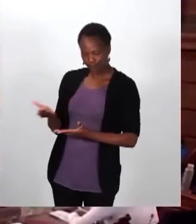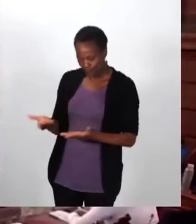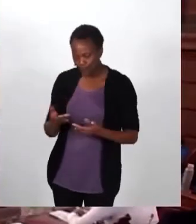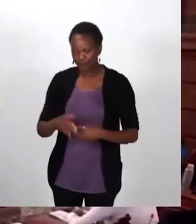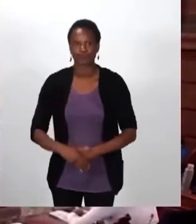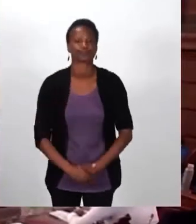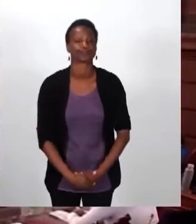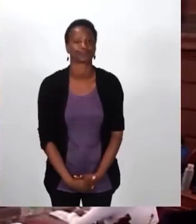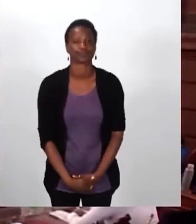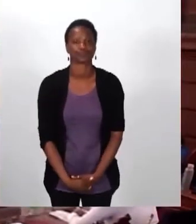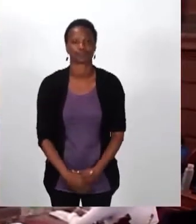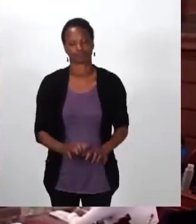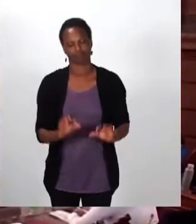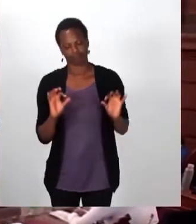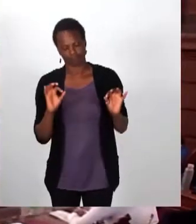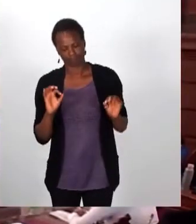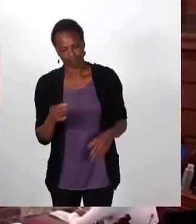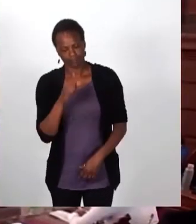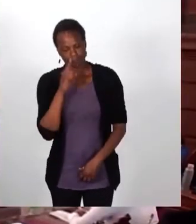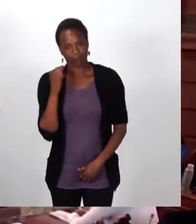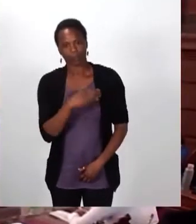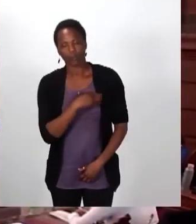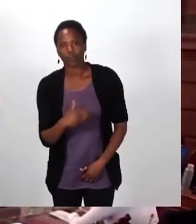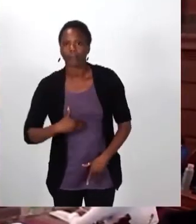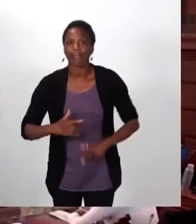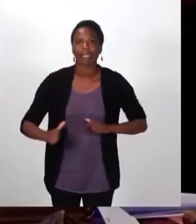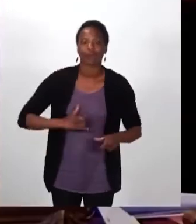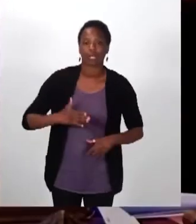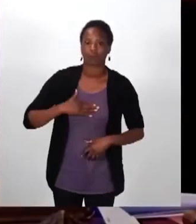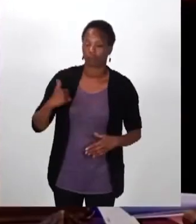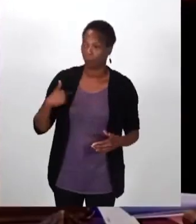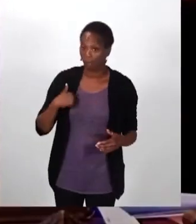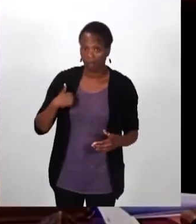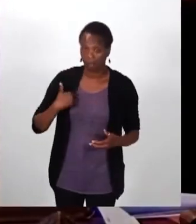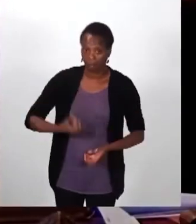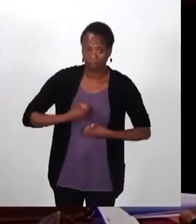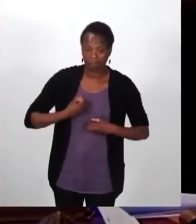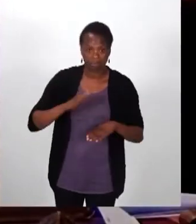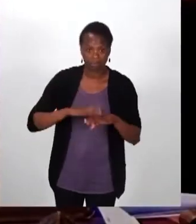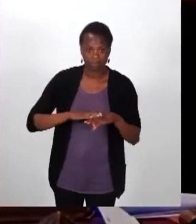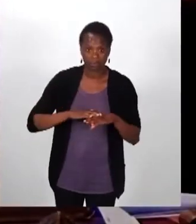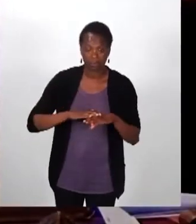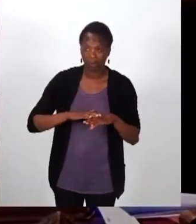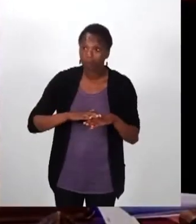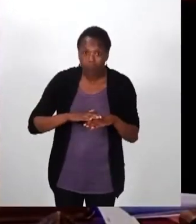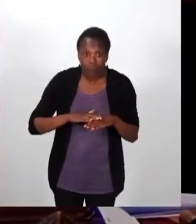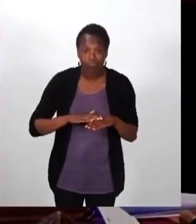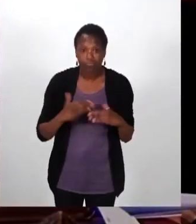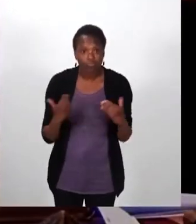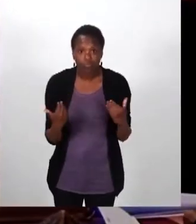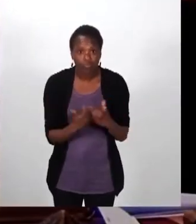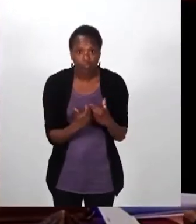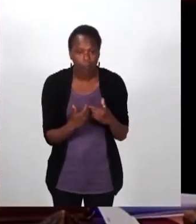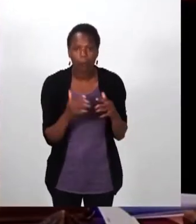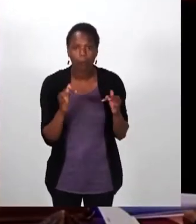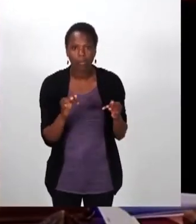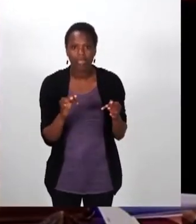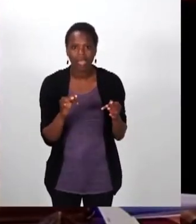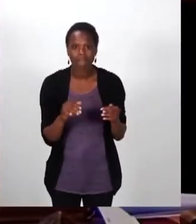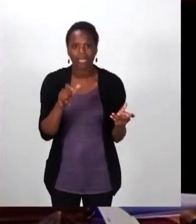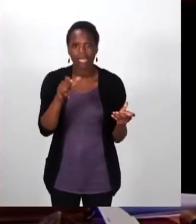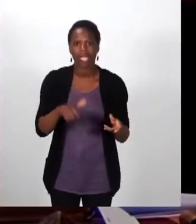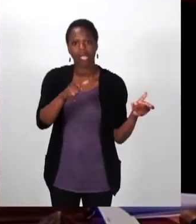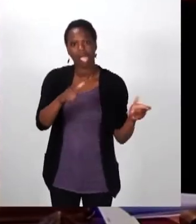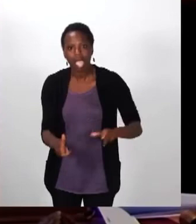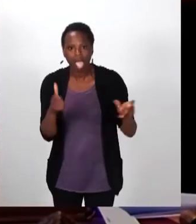Oui, M. le maire, mes chers collègues, à l'heure où je m'exprime, j'ai toujours pas reçu la demande des arrêtés de péril, des fameux 900